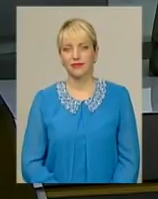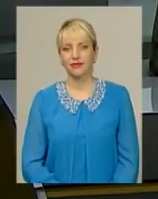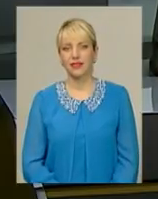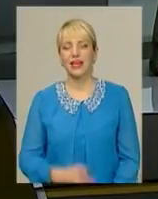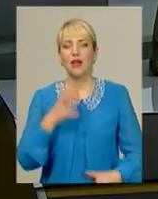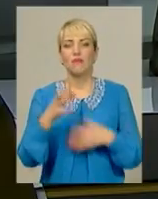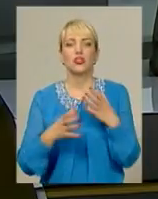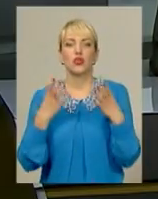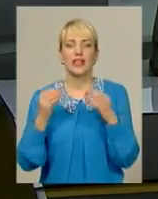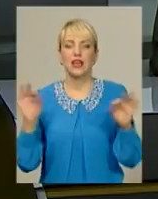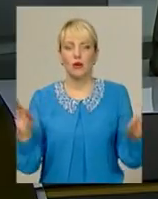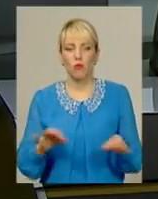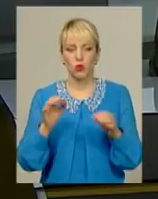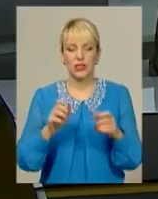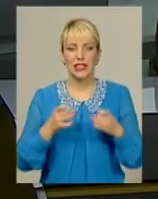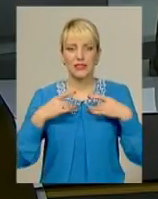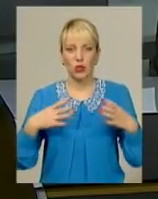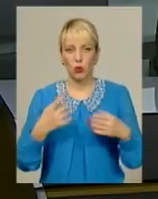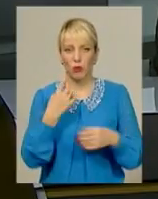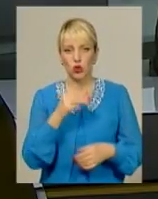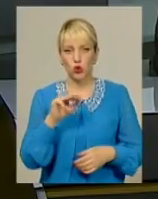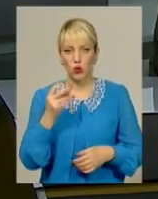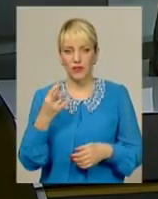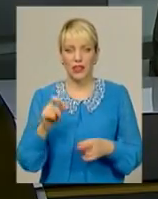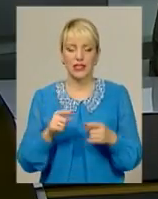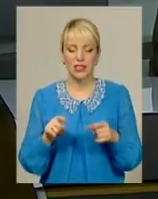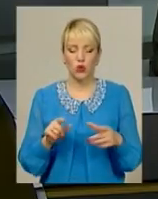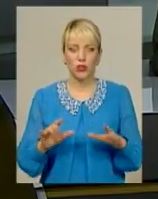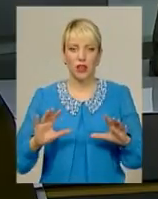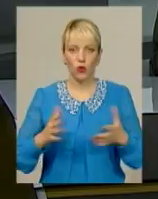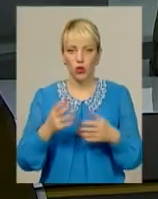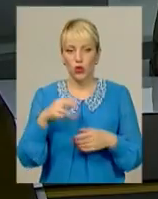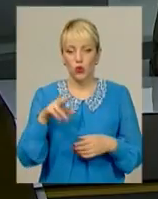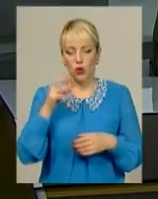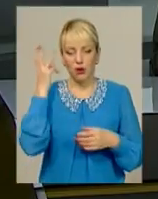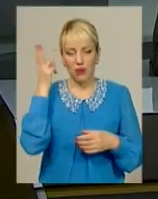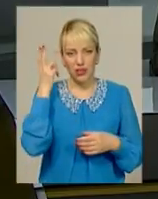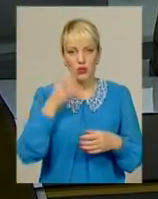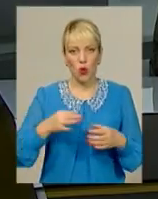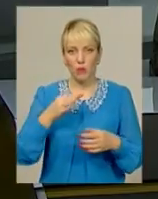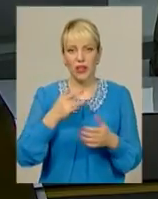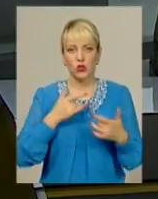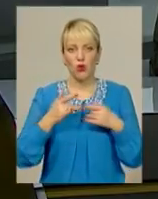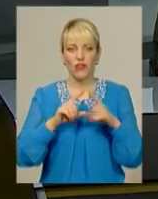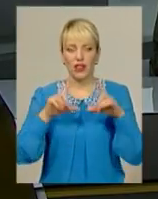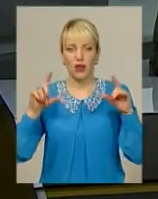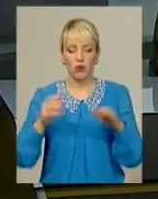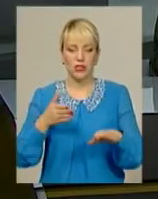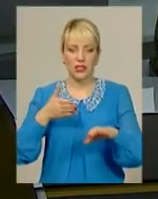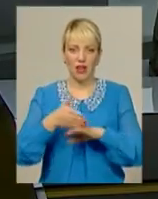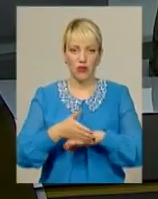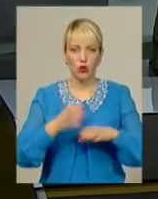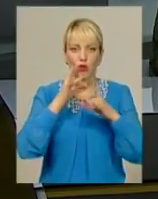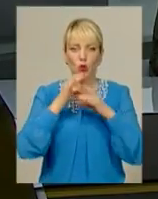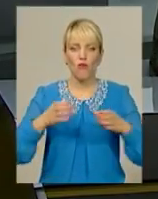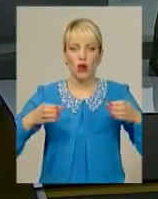Міжнародний день музики святкуємо 1 жовтня. З цієї нагоди до Хмельницької обласної філармонії завітав духовий оркестр із